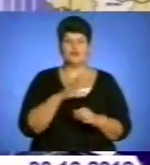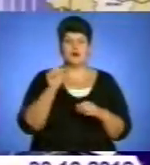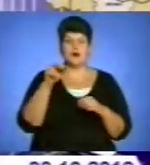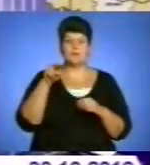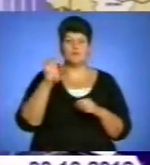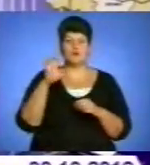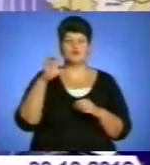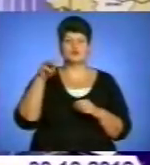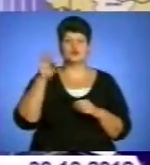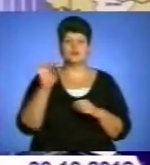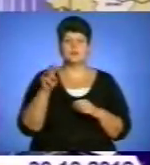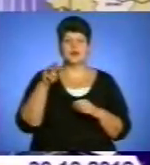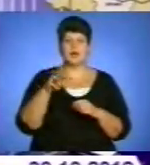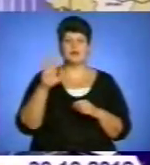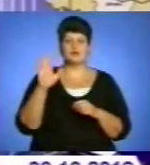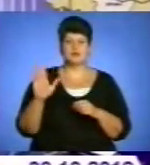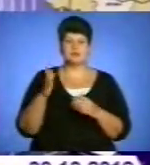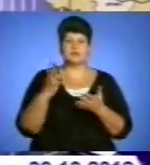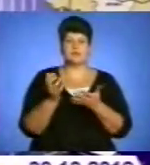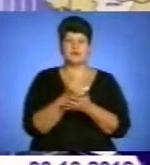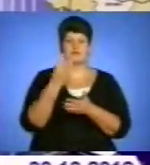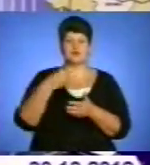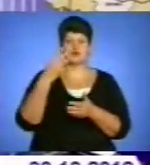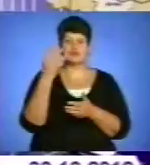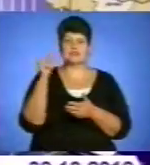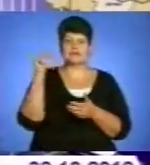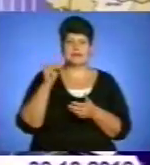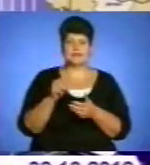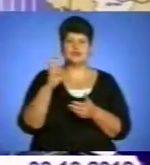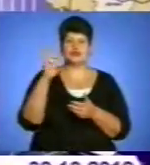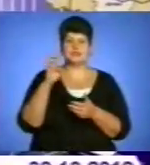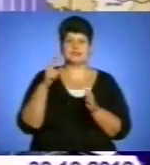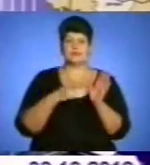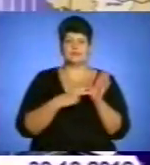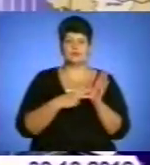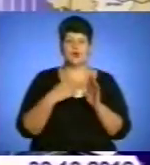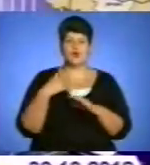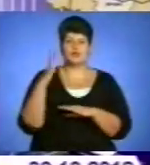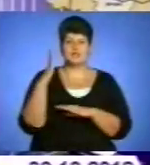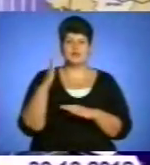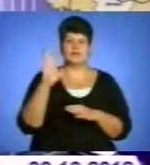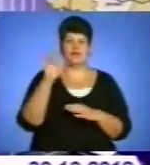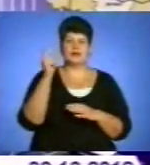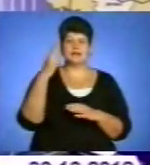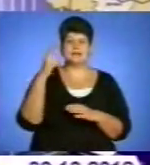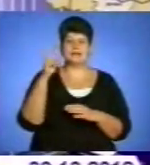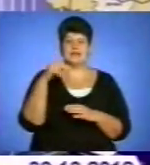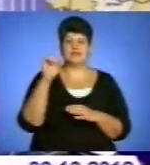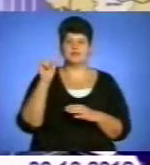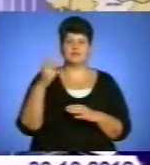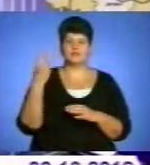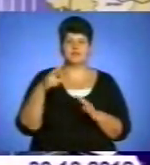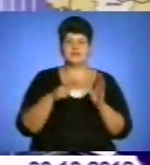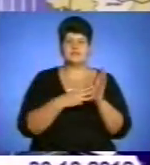Володимирович, який набрав 44 407 голосів. Давиденко Андрій Анатолійович – 28